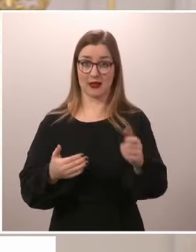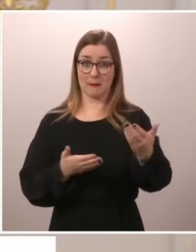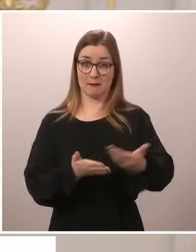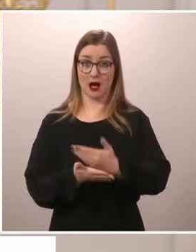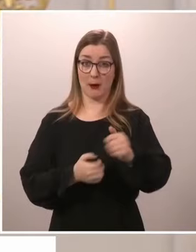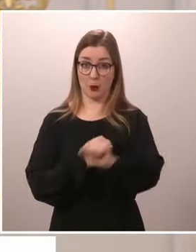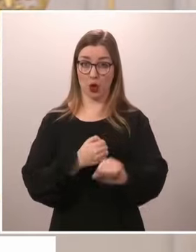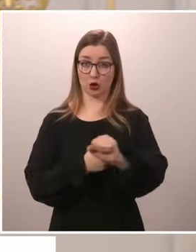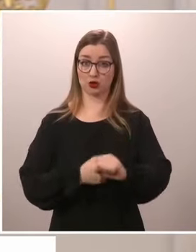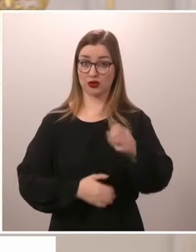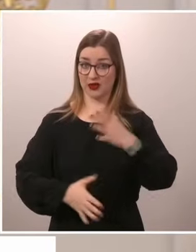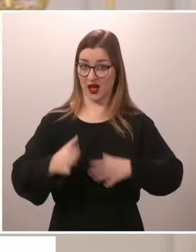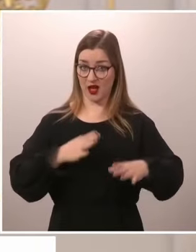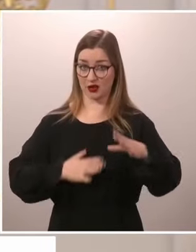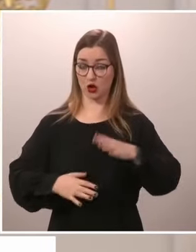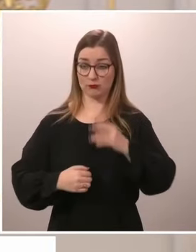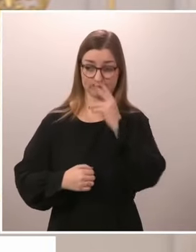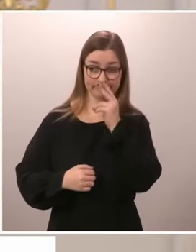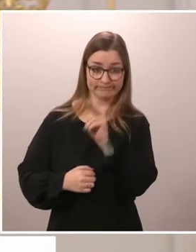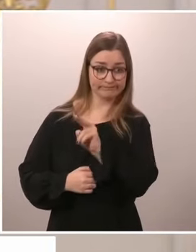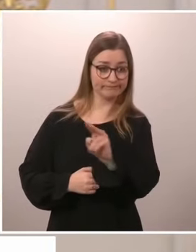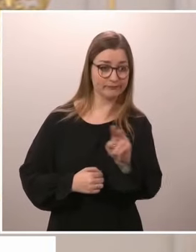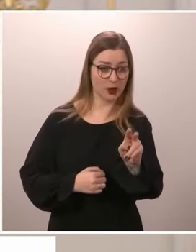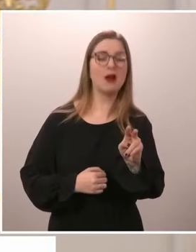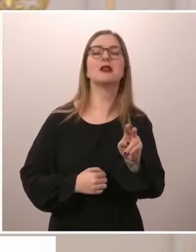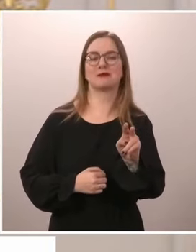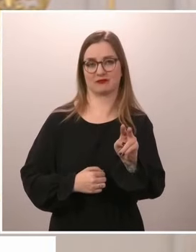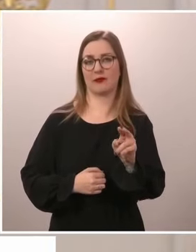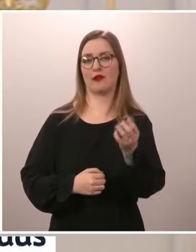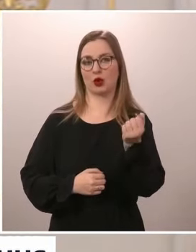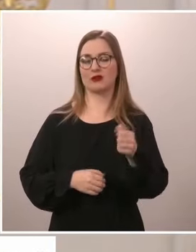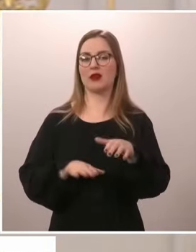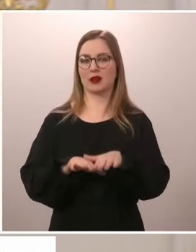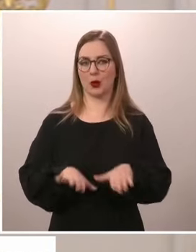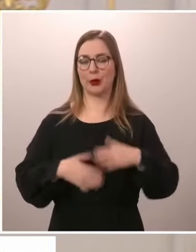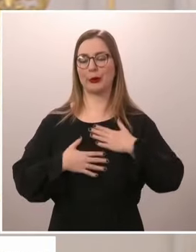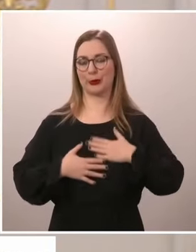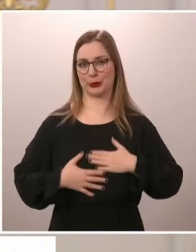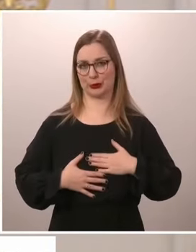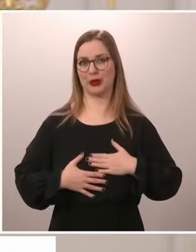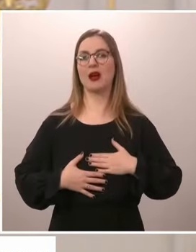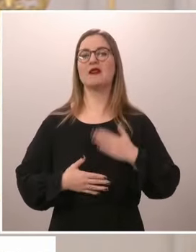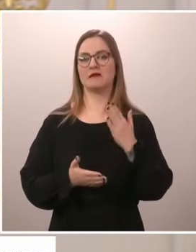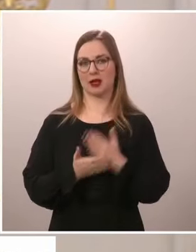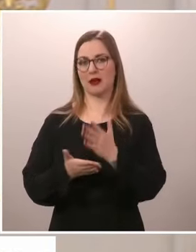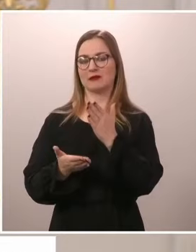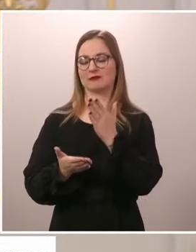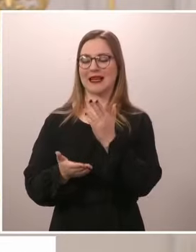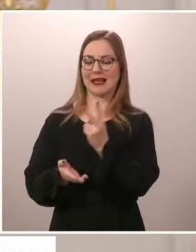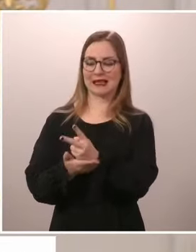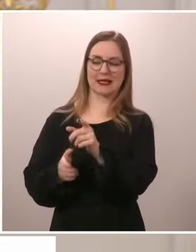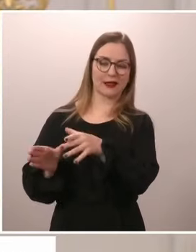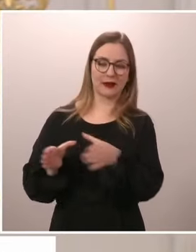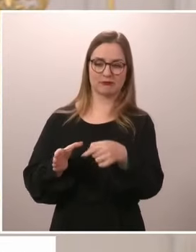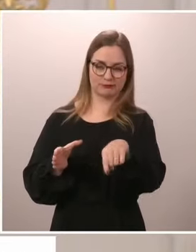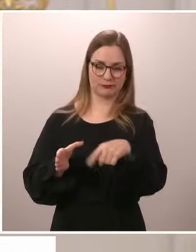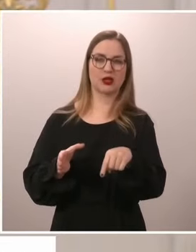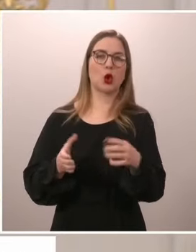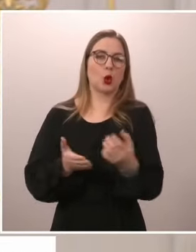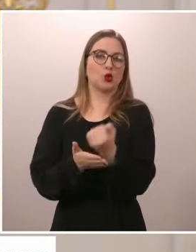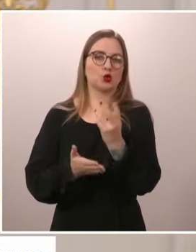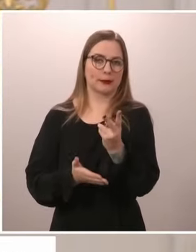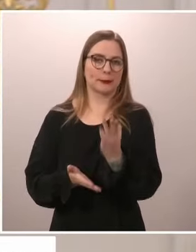on myös aika rauhallisin mielin sen suhteen, etteikö sen tyyppistä reserviä löydy. Otetaan